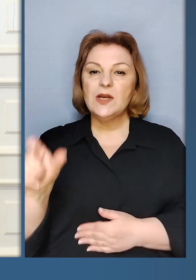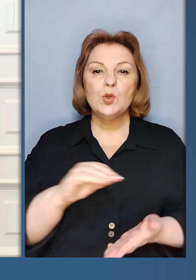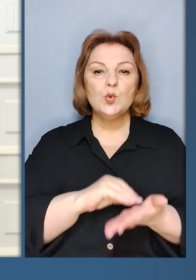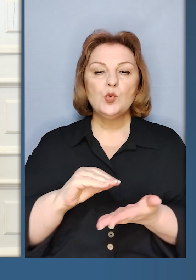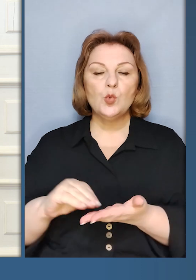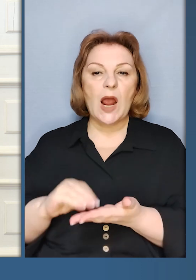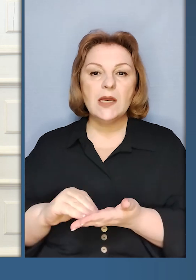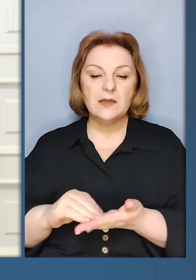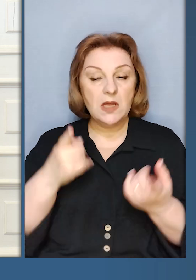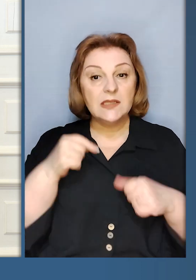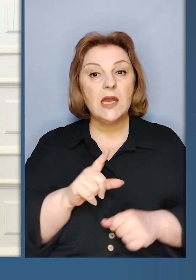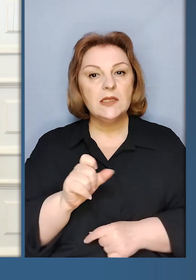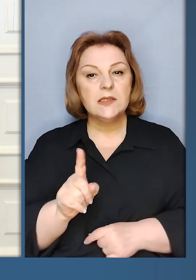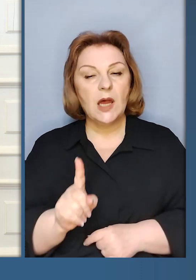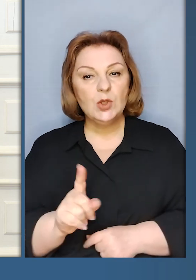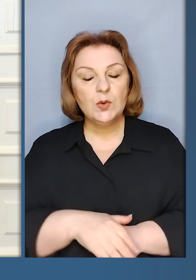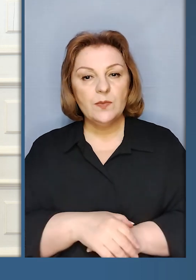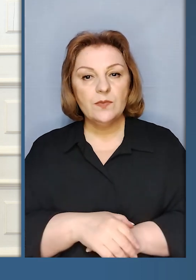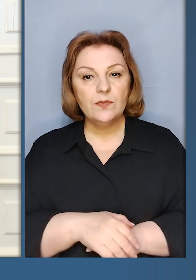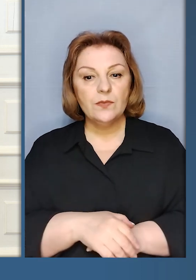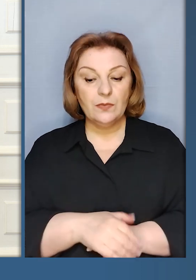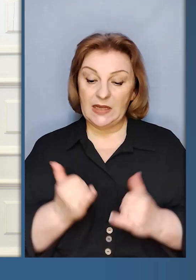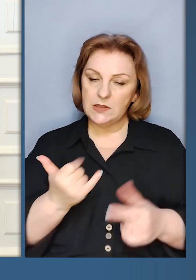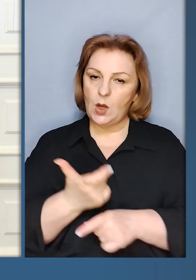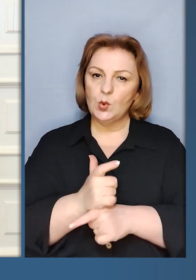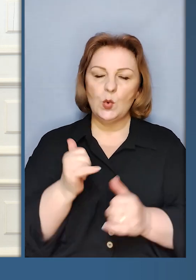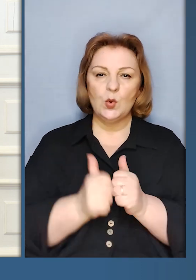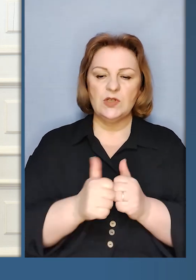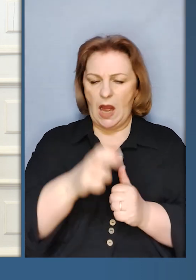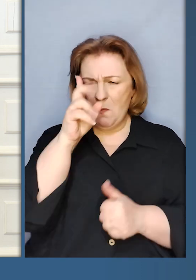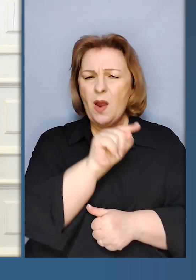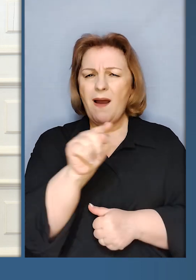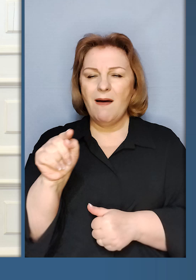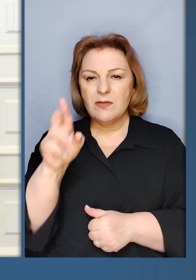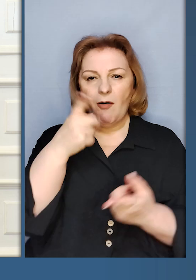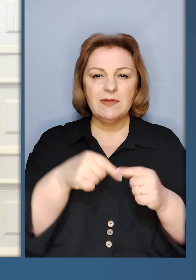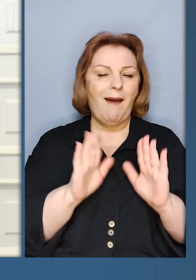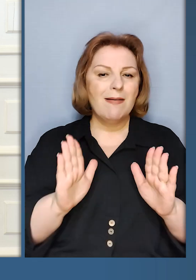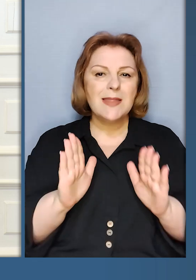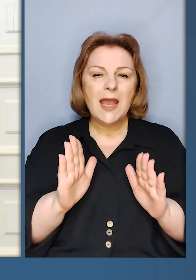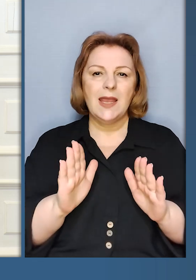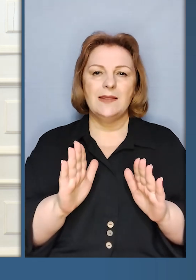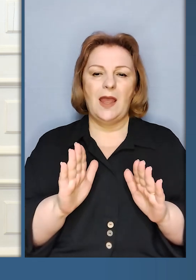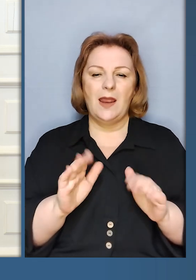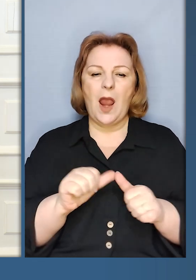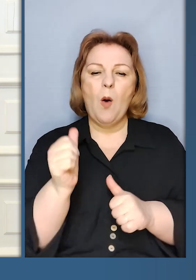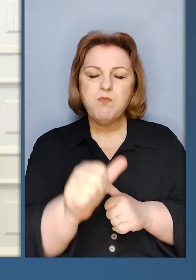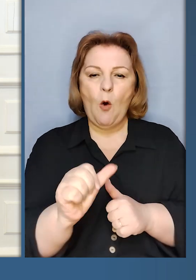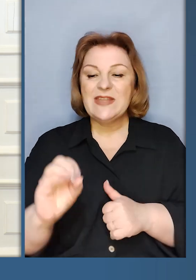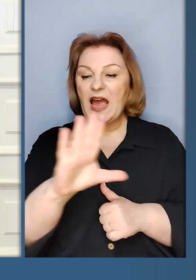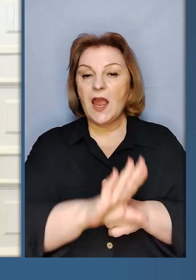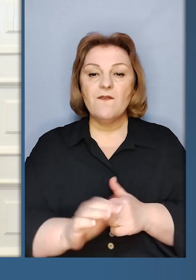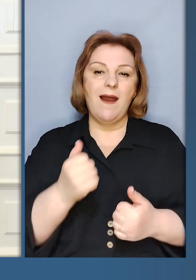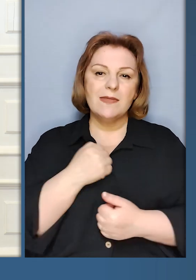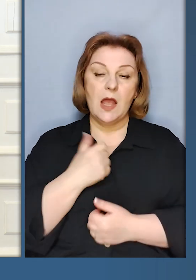польським журналістам. Знаєте, за що? Зараз дуже часто в багатьох державах і не тільки